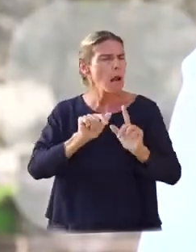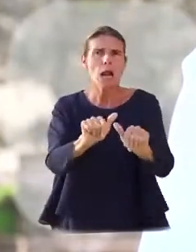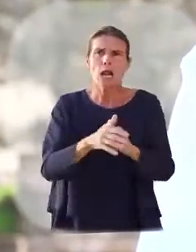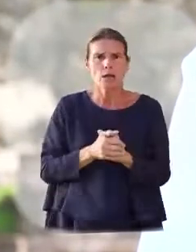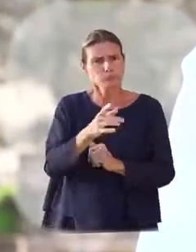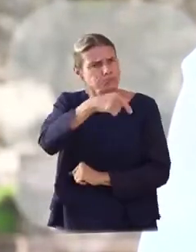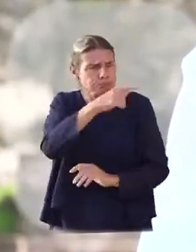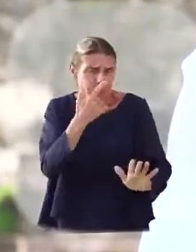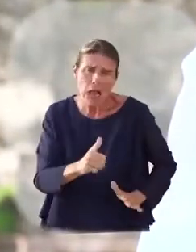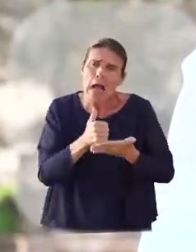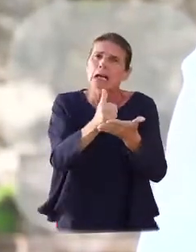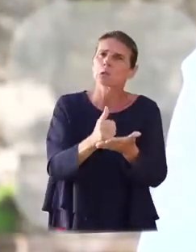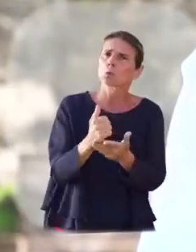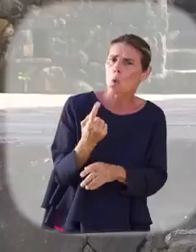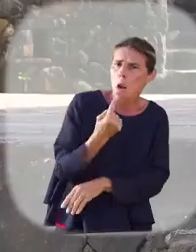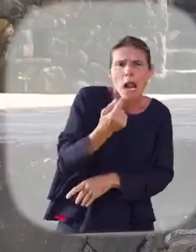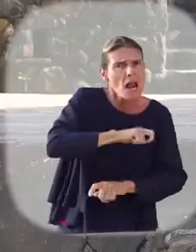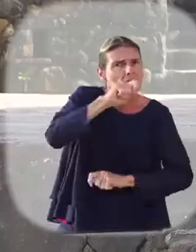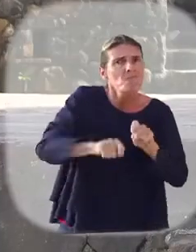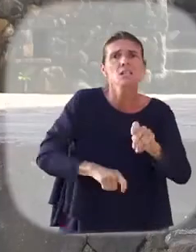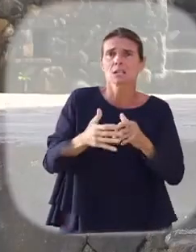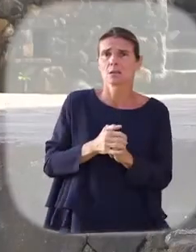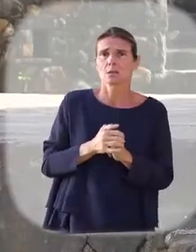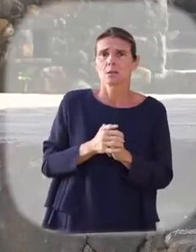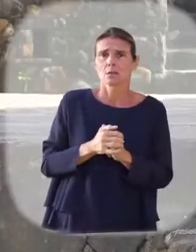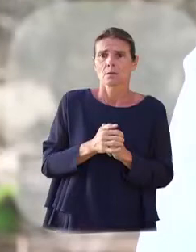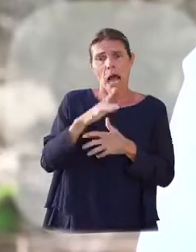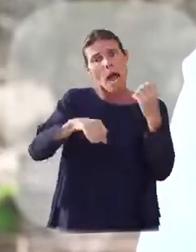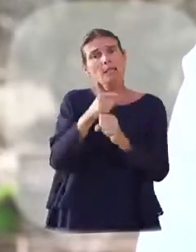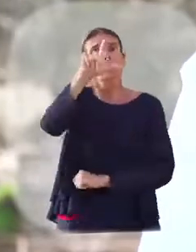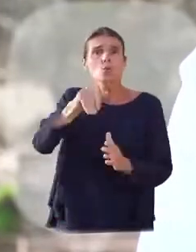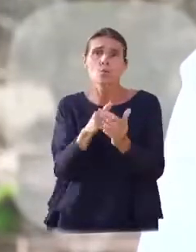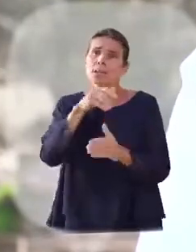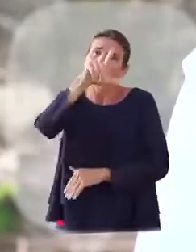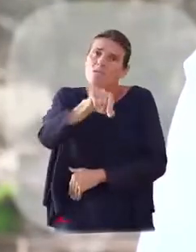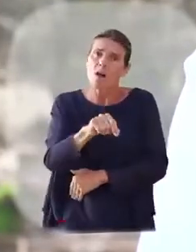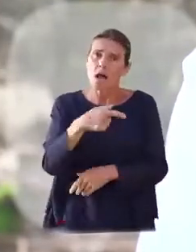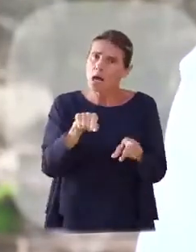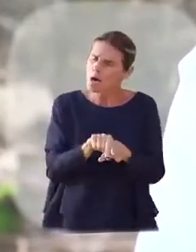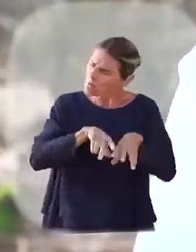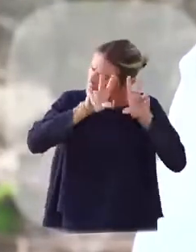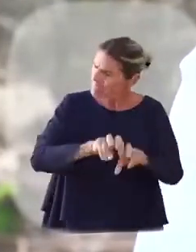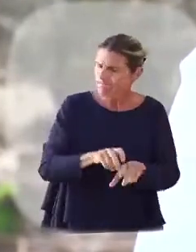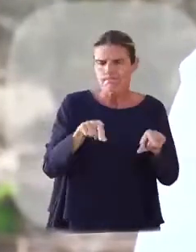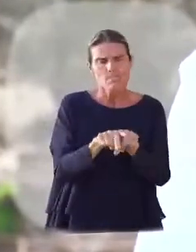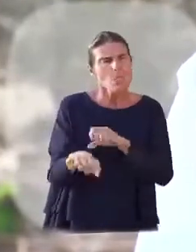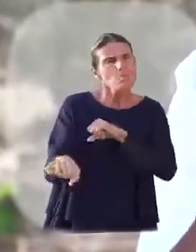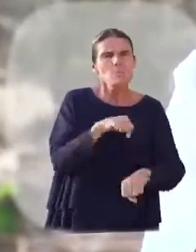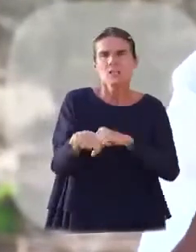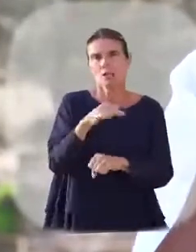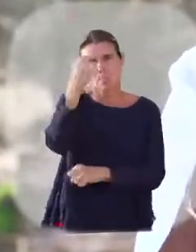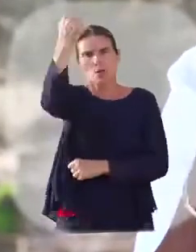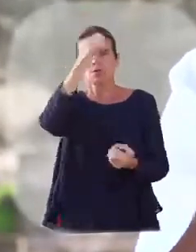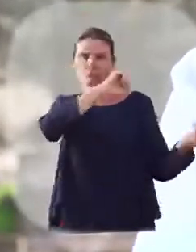toujours au service des Guadeloupéens. Nous poursuivrons donc en 2020 notre quête absolue,